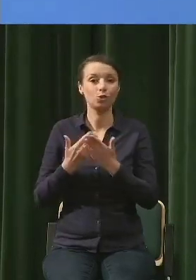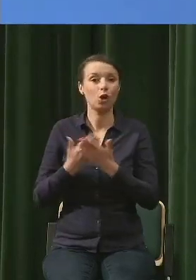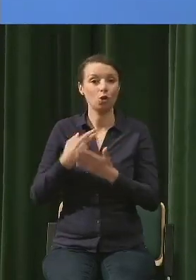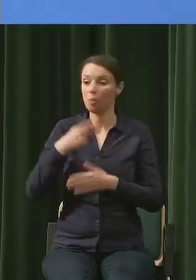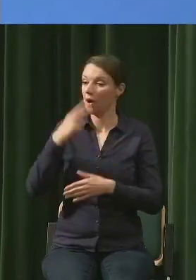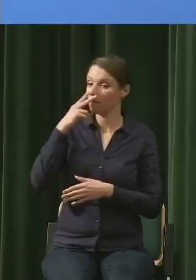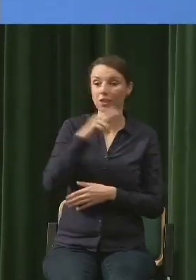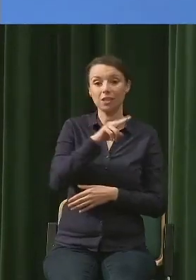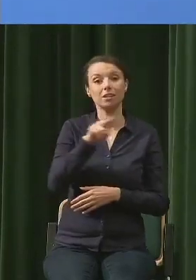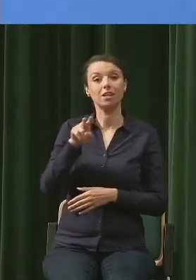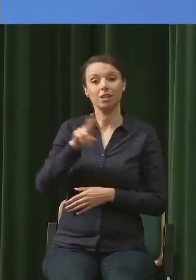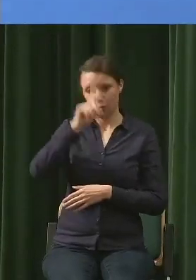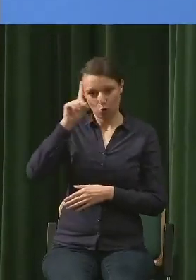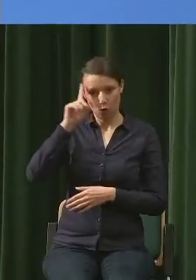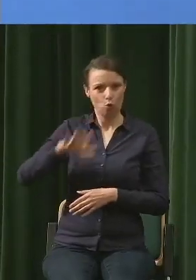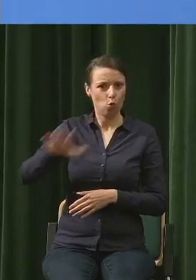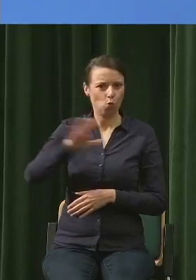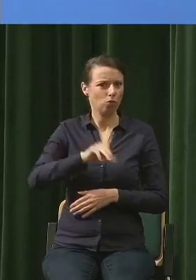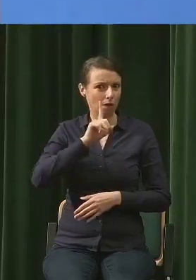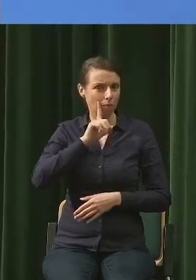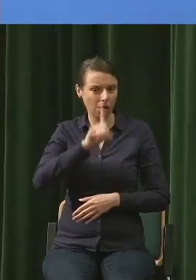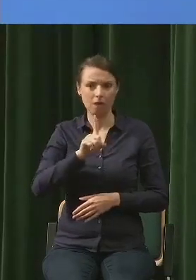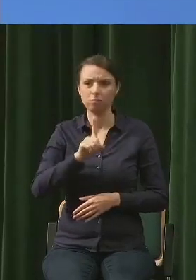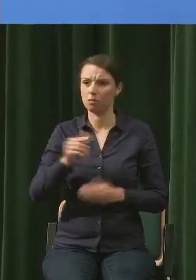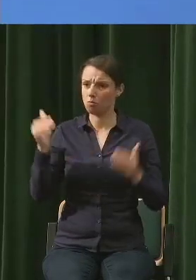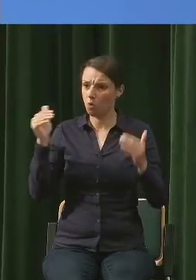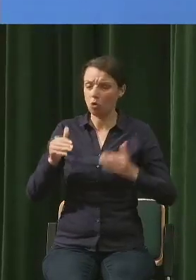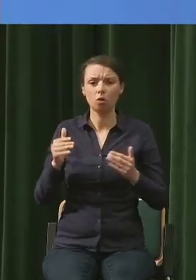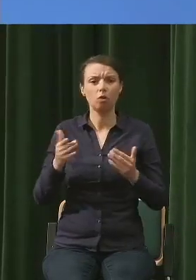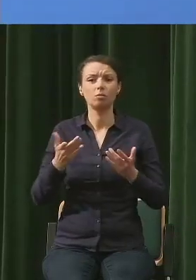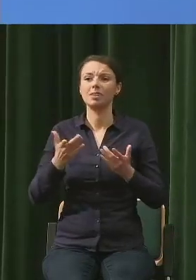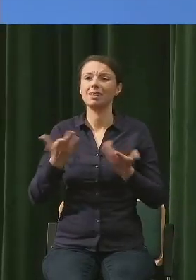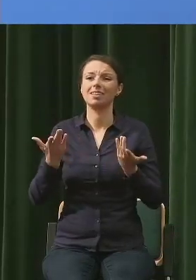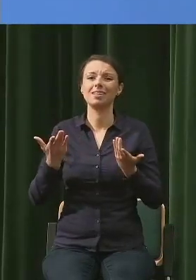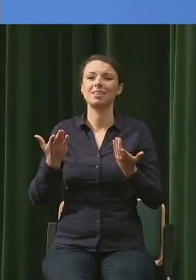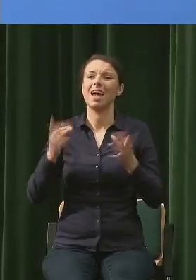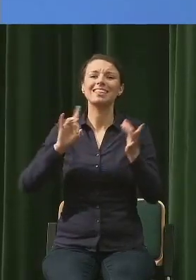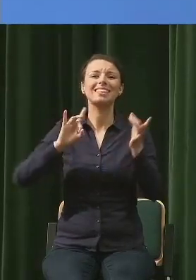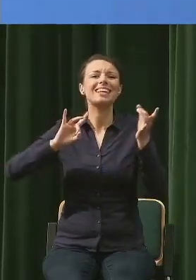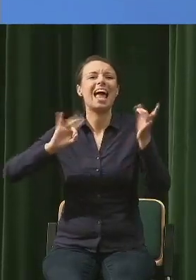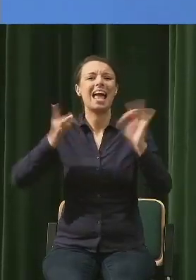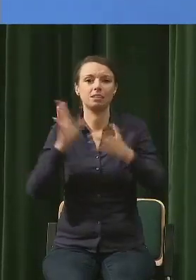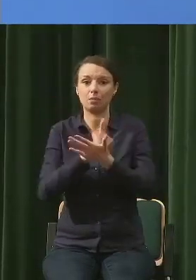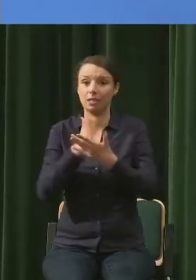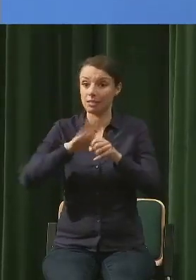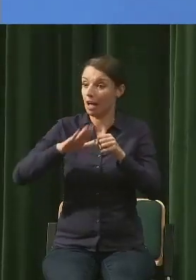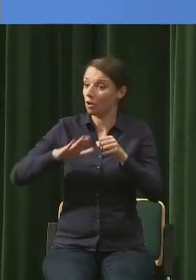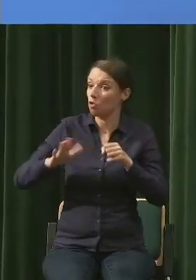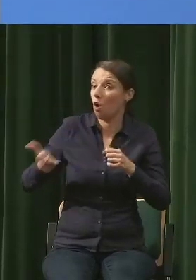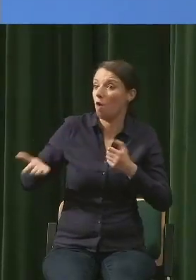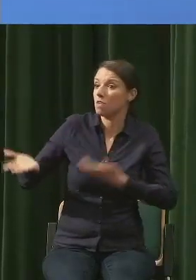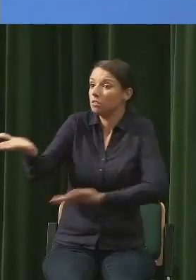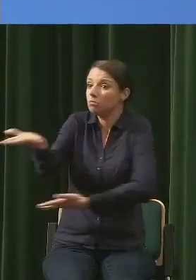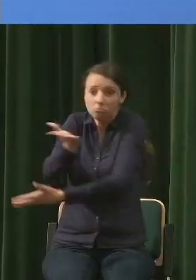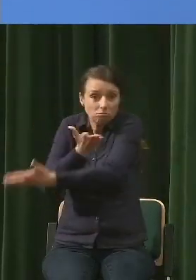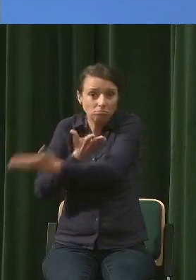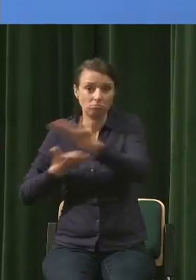naprawdę do takich szerokich gestów międzynarodowych, żeby wykonać pewne jakby